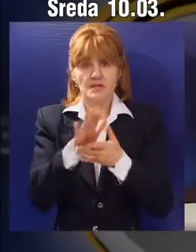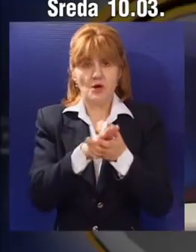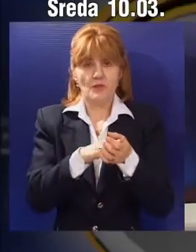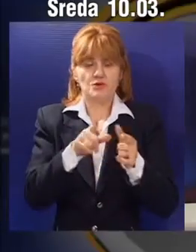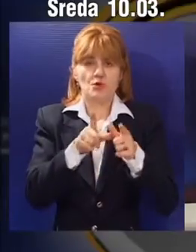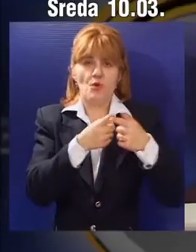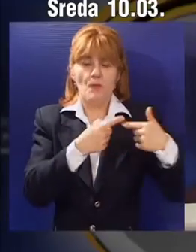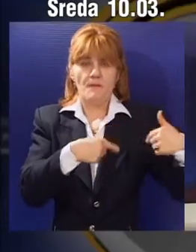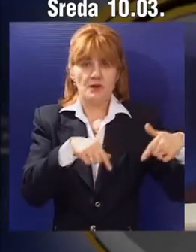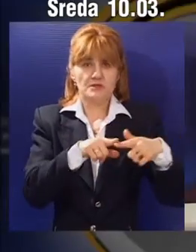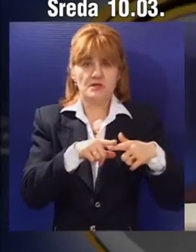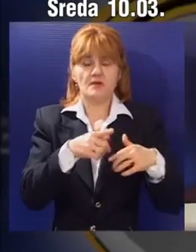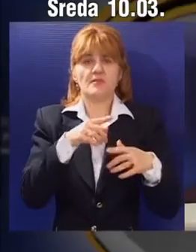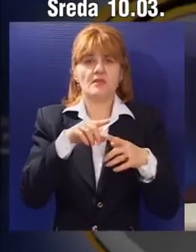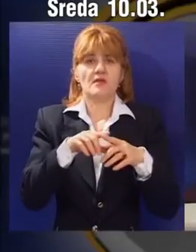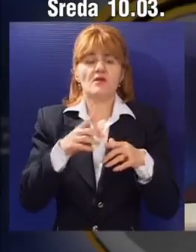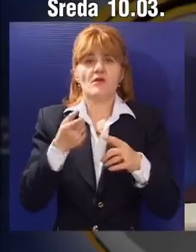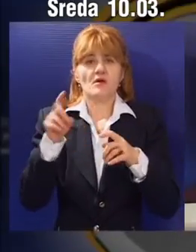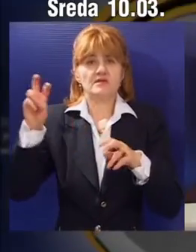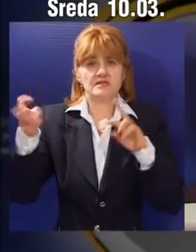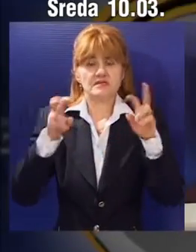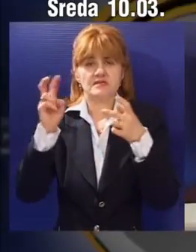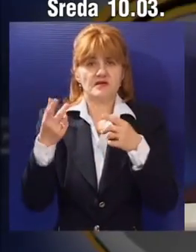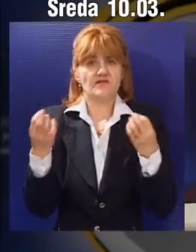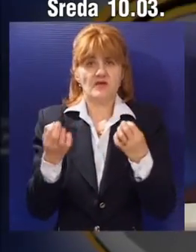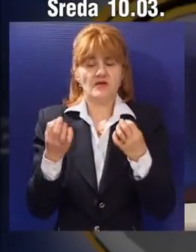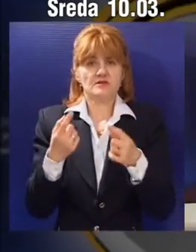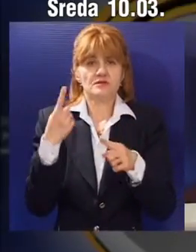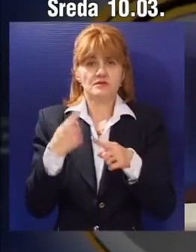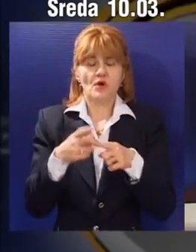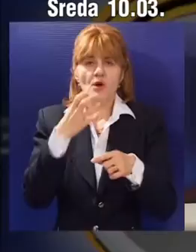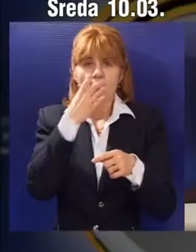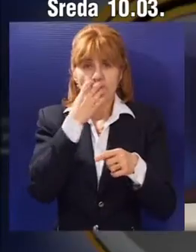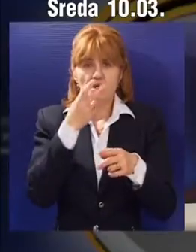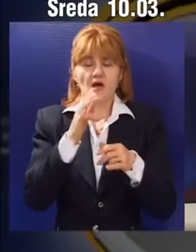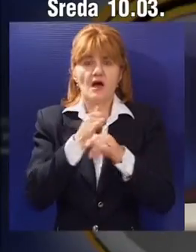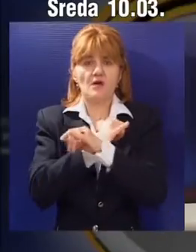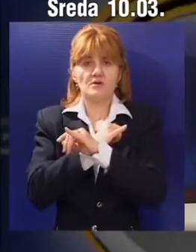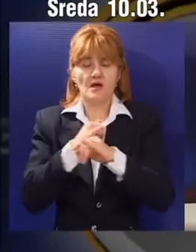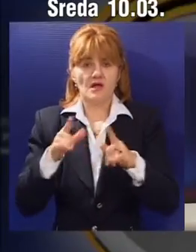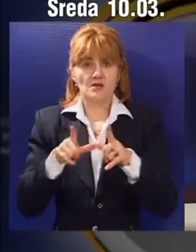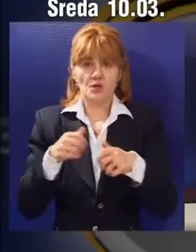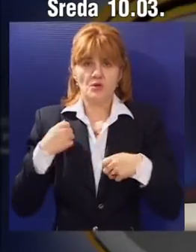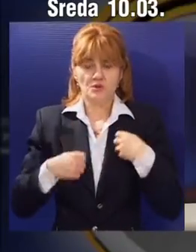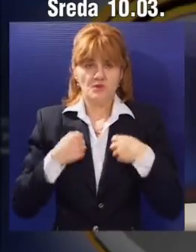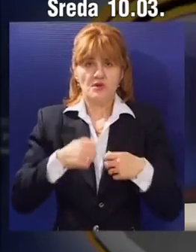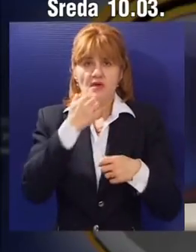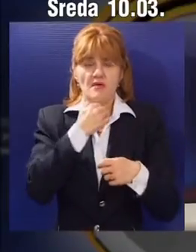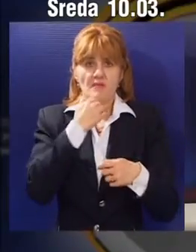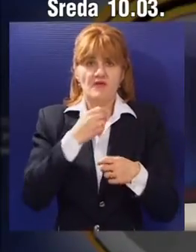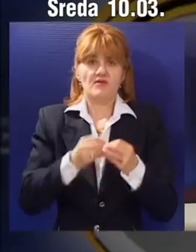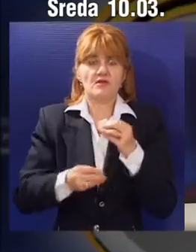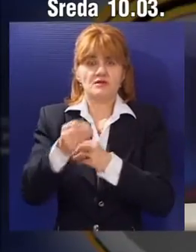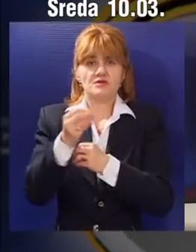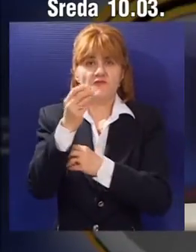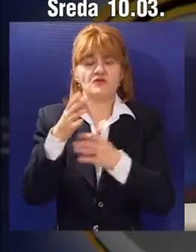u poslednjih godinu dana. Razlog za sazivanje ovog savjetovanja je želja komore i biznis inkubatora Subotica da pružuje